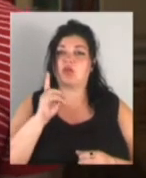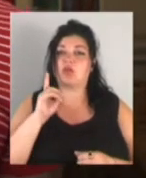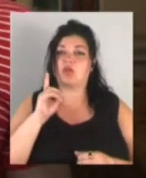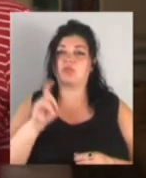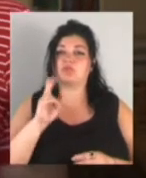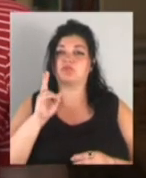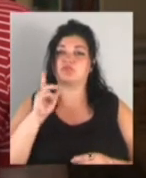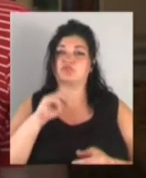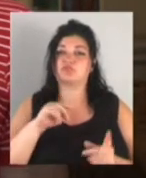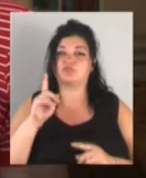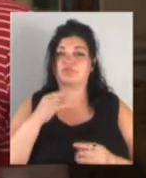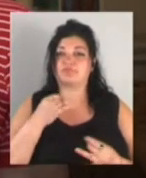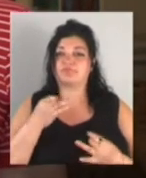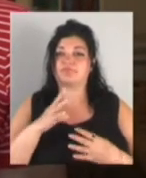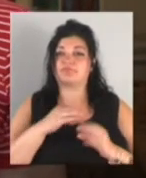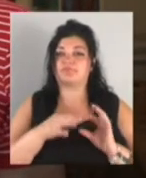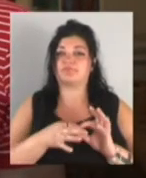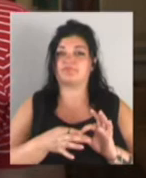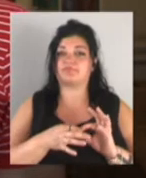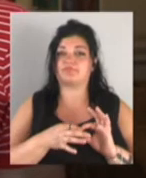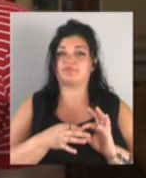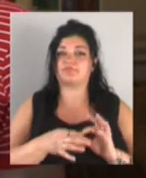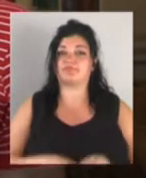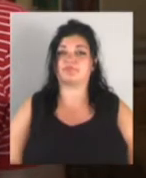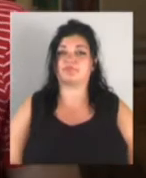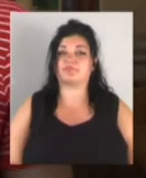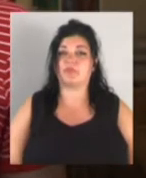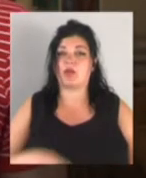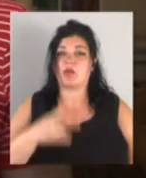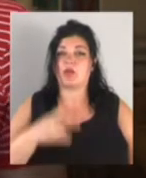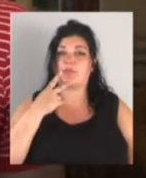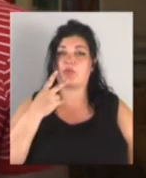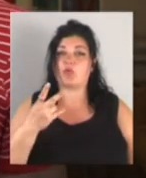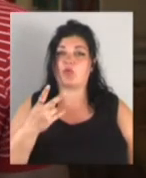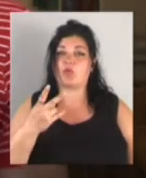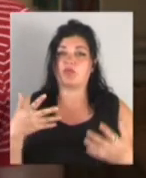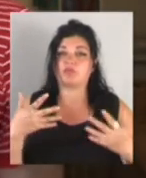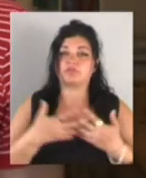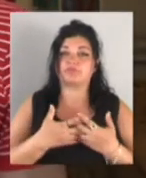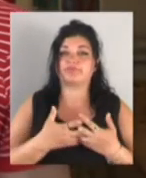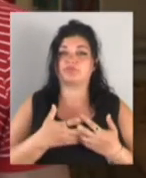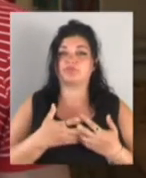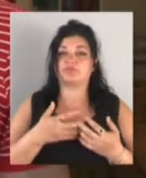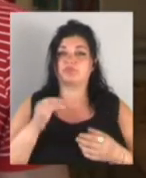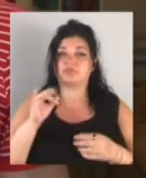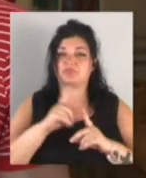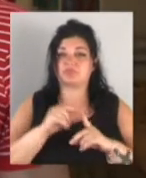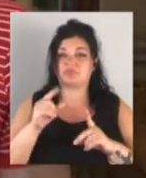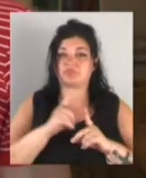свої якісь погляди і правили з історичного